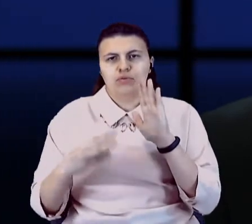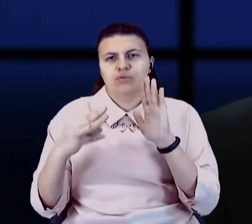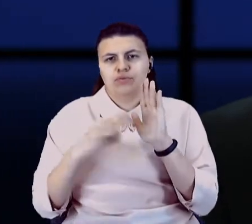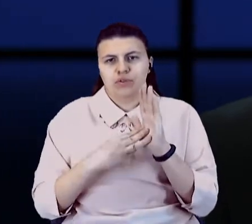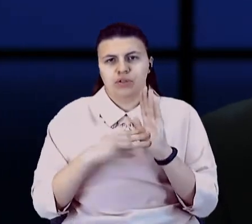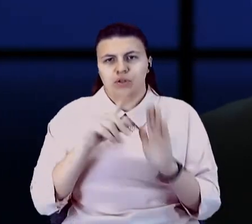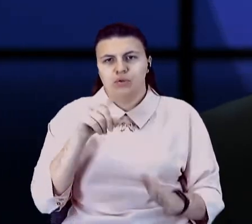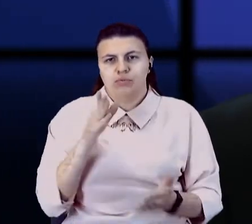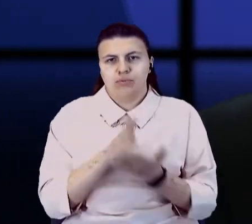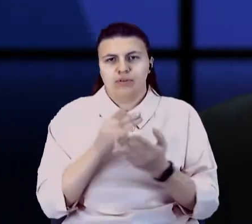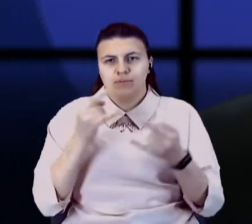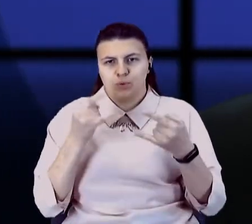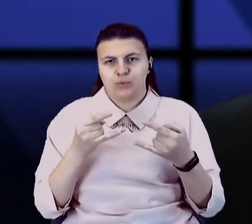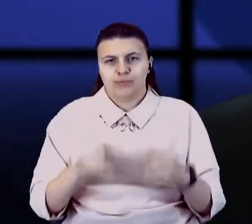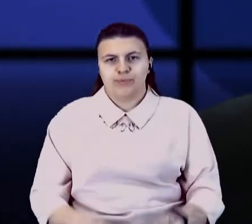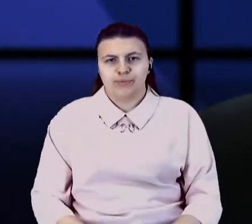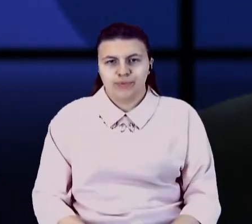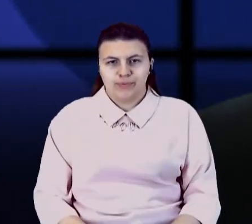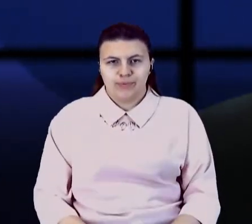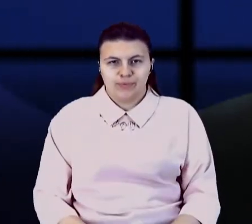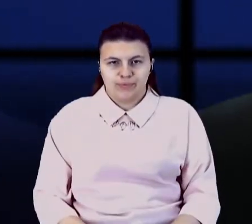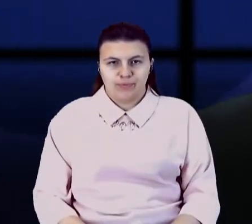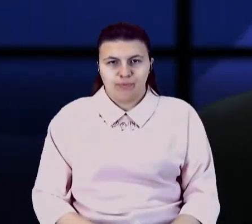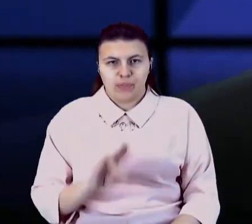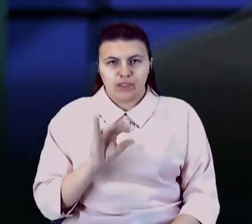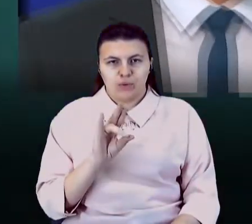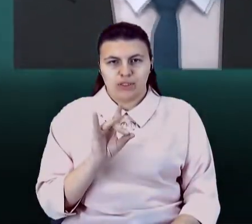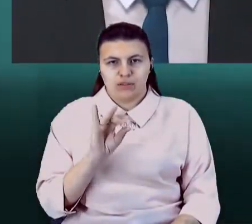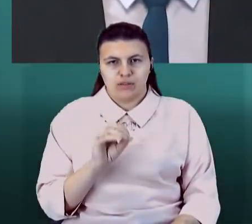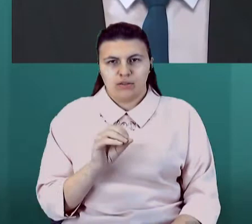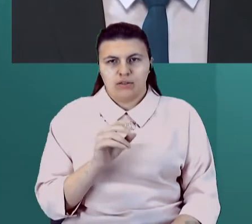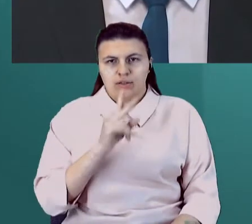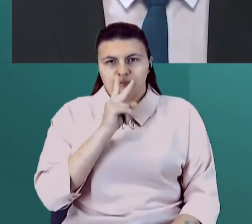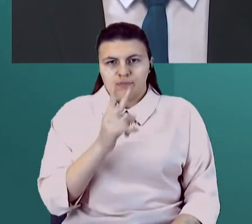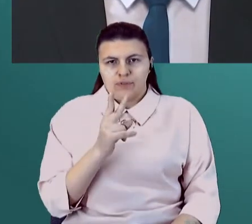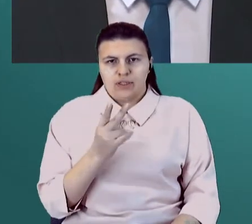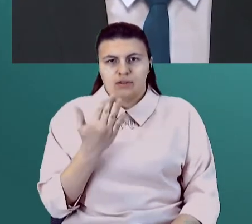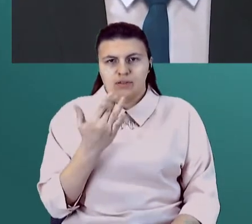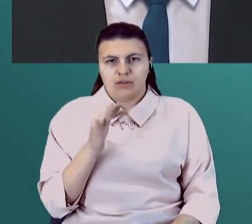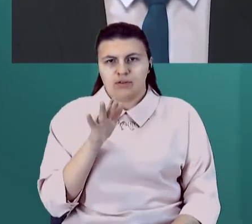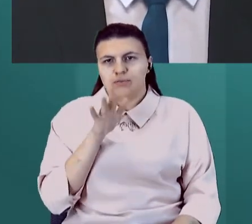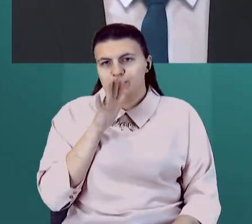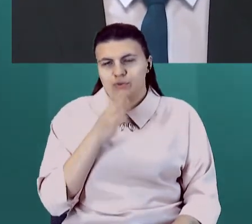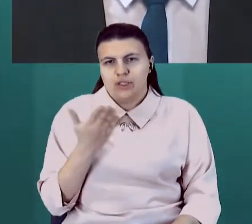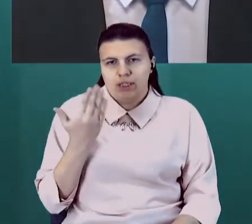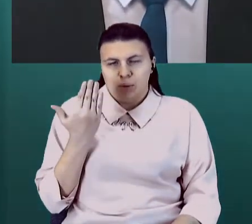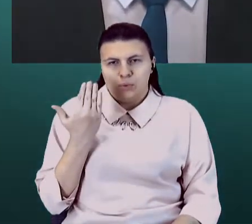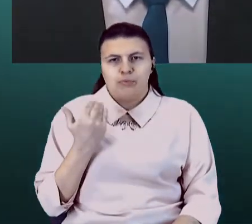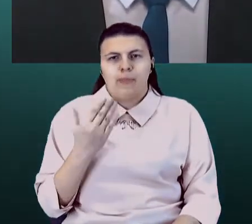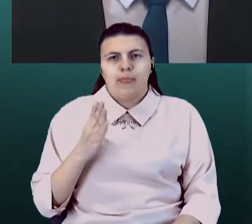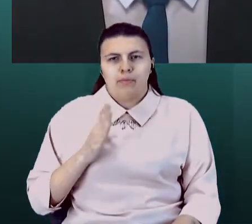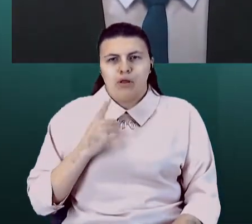прямого ефіру. Пане Олександре, дивіться, ось буквально декілька годин тому була опублікована новина,